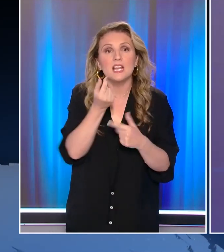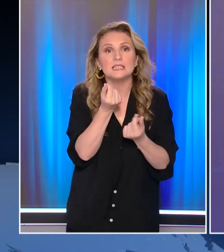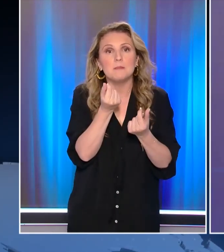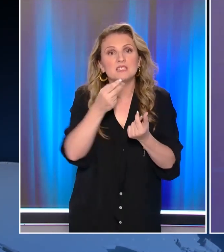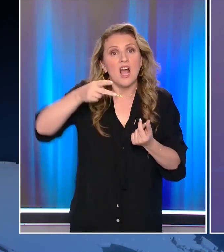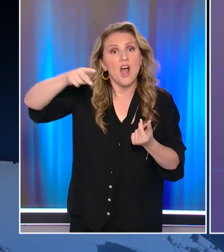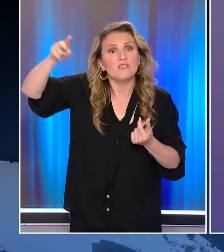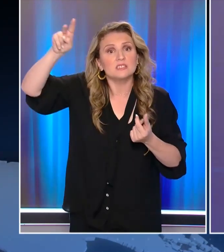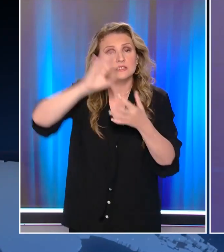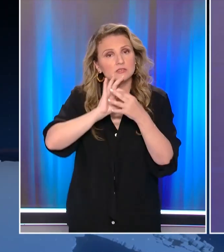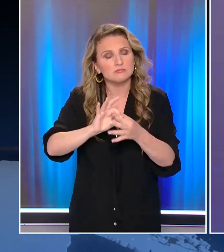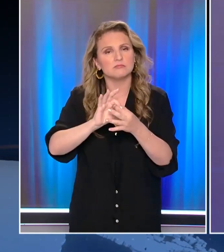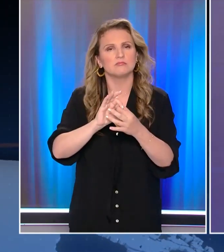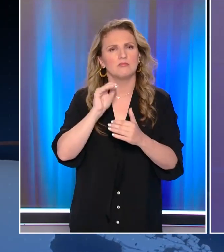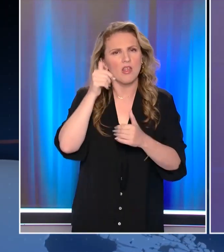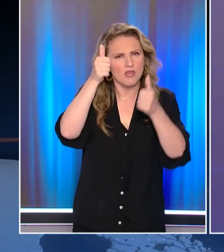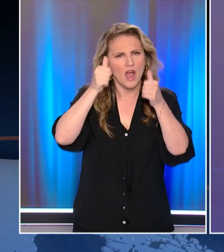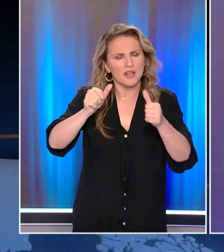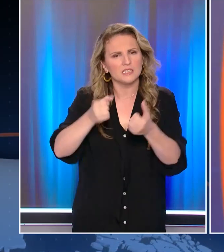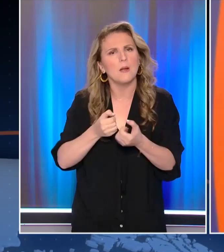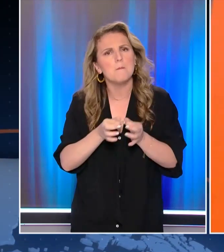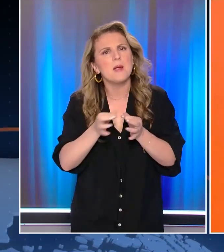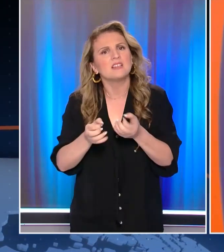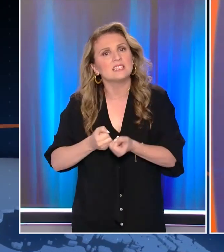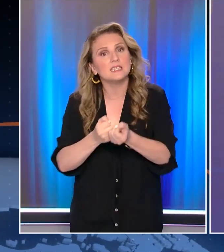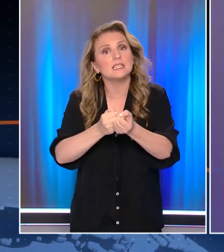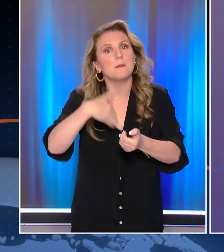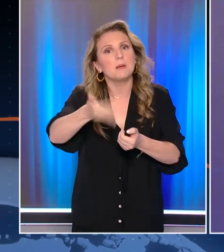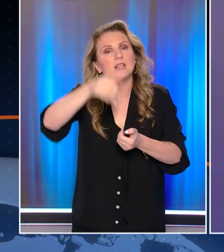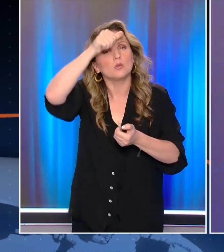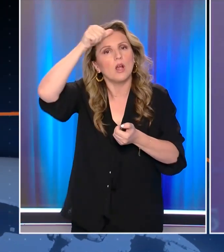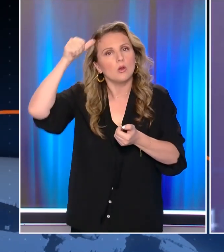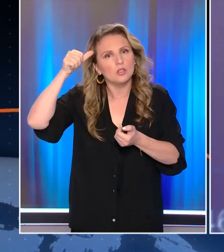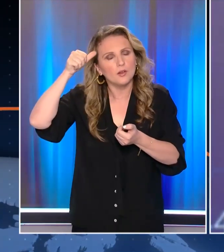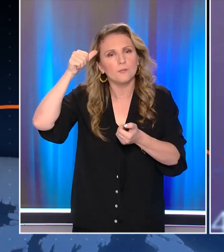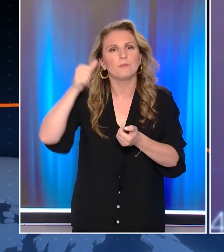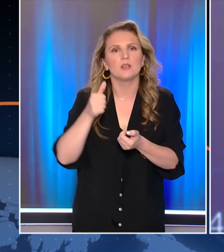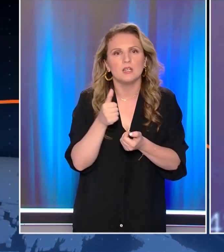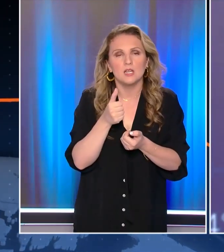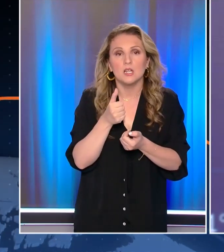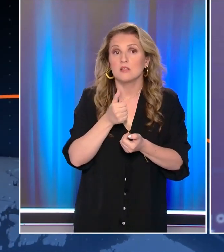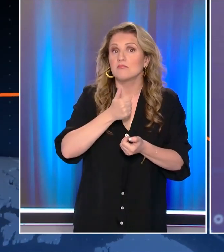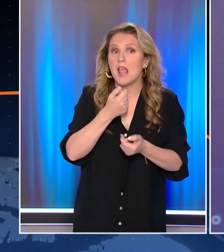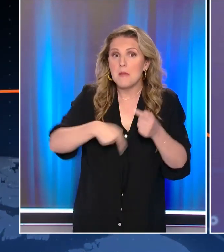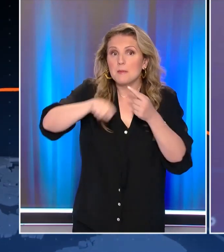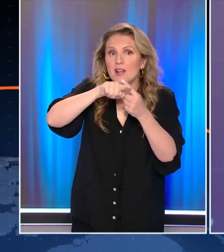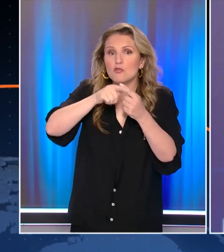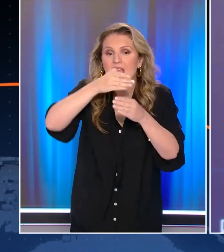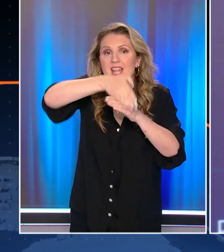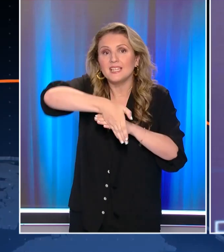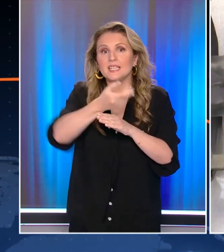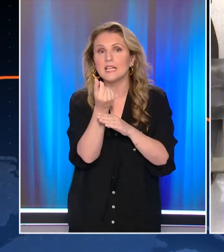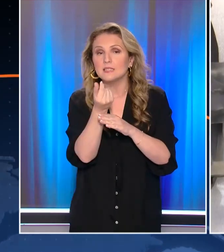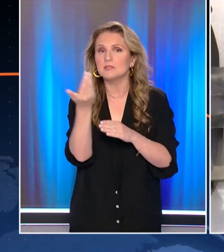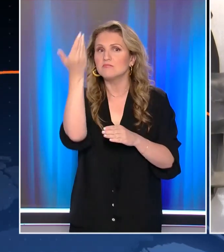διαρκείας και να προαναγγέλει νέα μέτρα στήριξης μετά το καλοκαίρι Την ίδια ώρα σε βραχνά εξελίσσονται και τα ενίκια